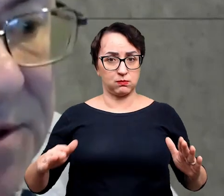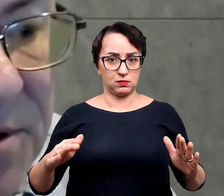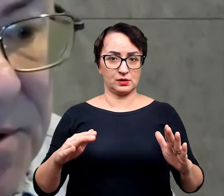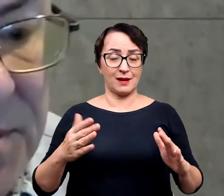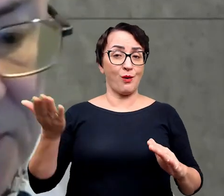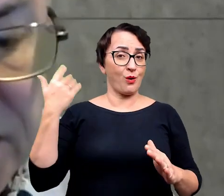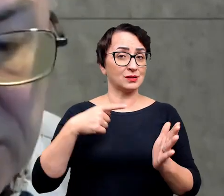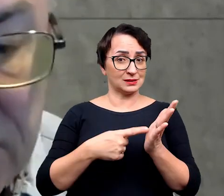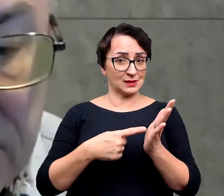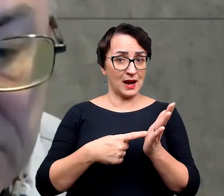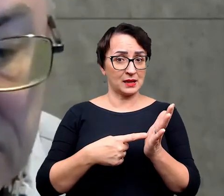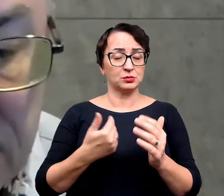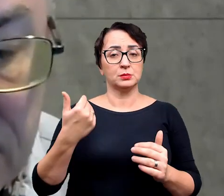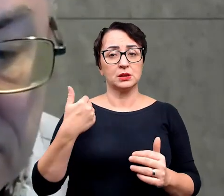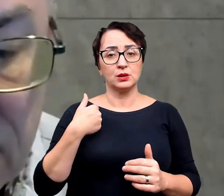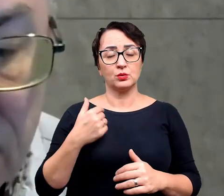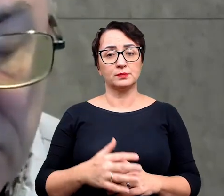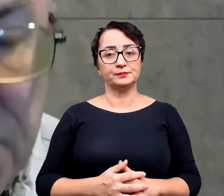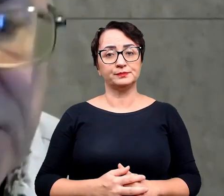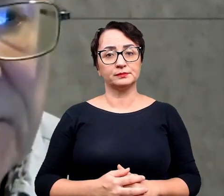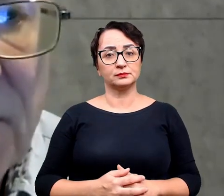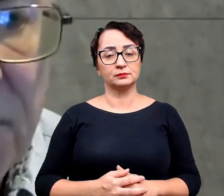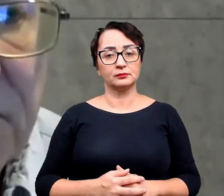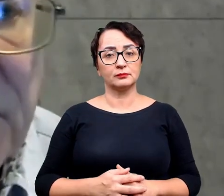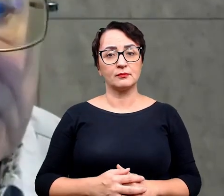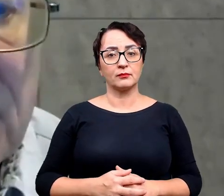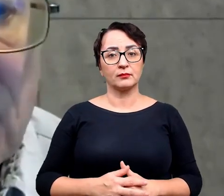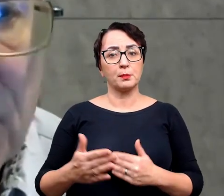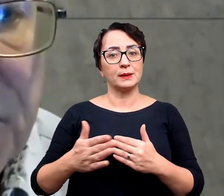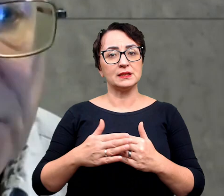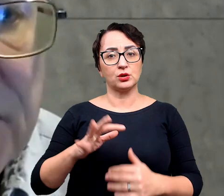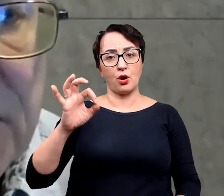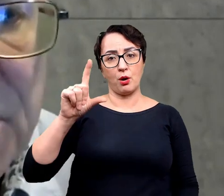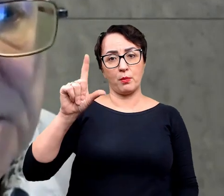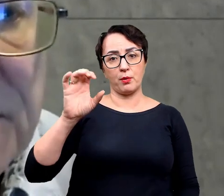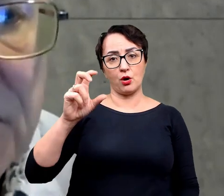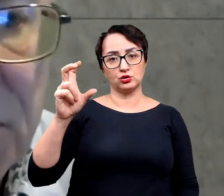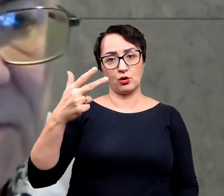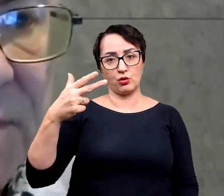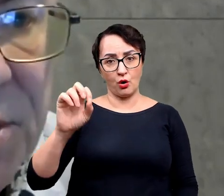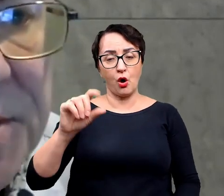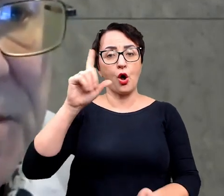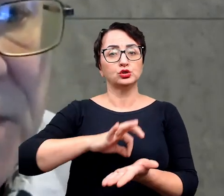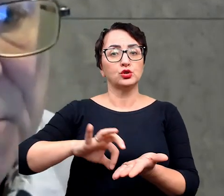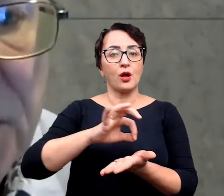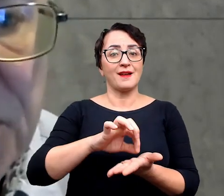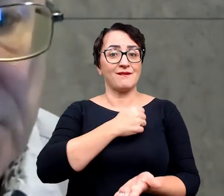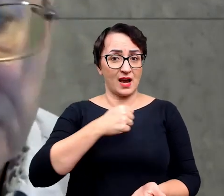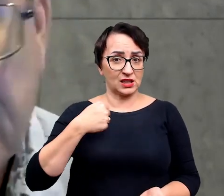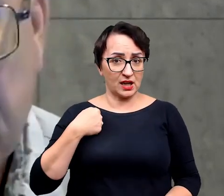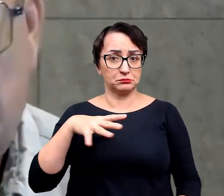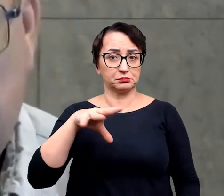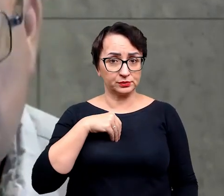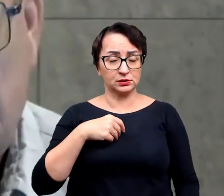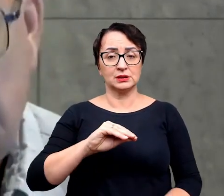Ostatnio to było organizowane w Owadowie koło Opoczna przez Ośrodek Warszawski. tam można się